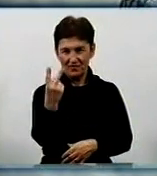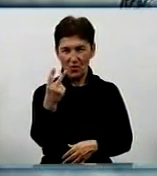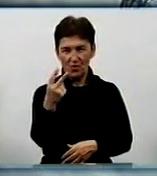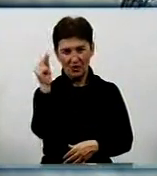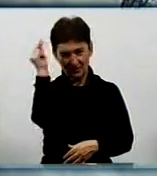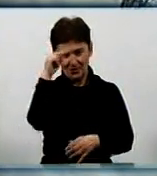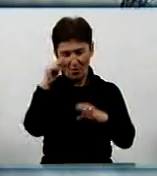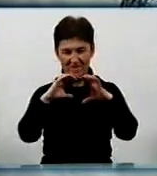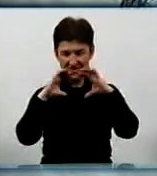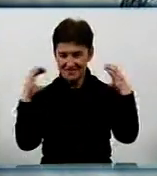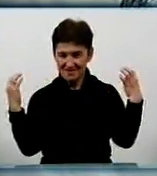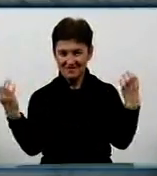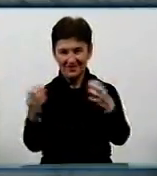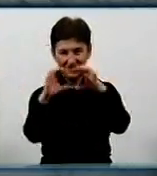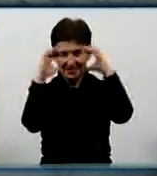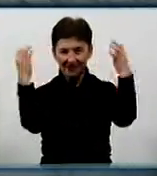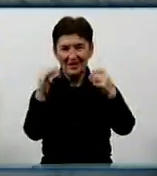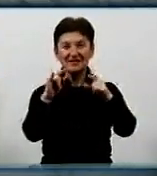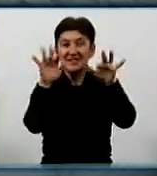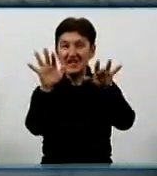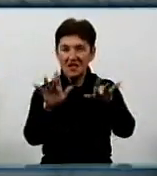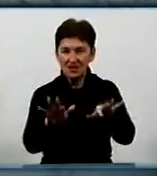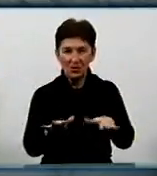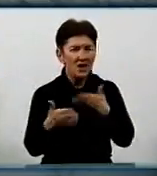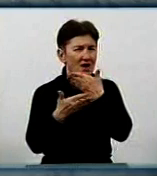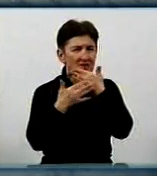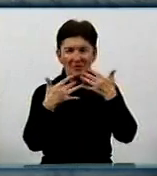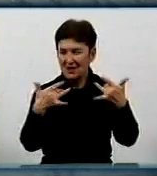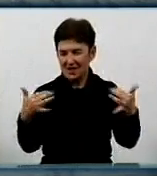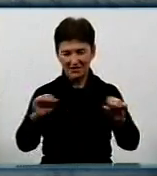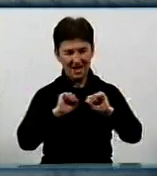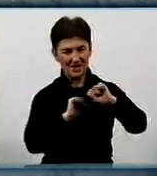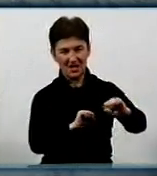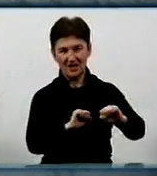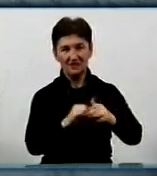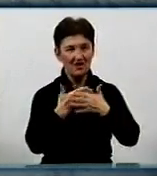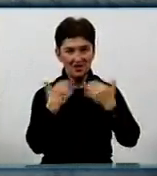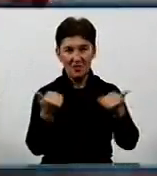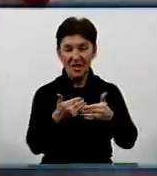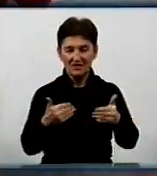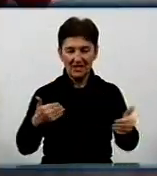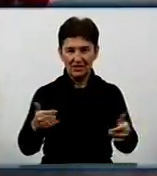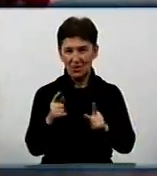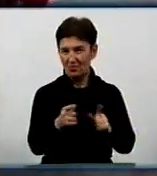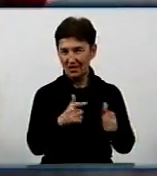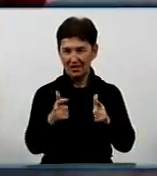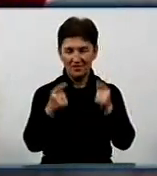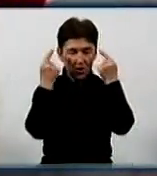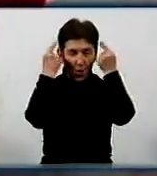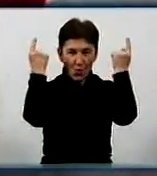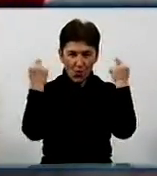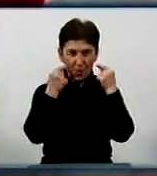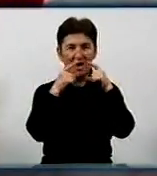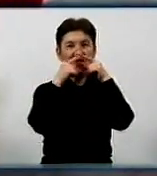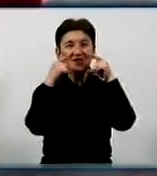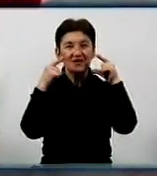Кількометрова фігура, зроблена виключно зі снігу, і немає ніяких каркасів. Для неї заздалегідь підготували трафарети вух, очей та роту.